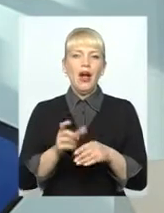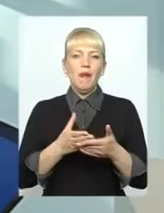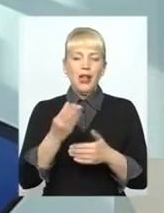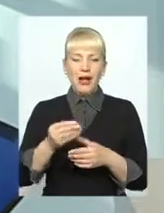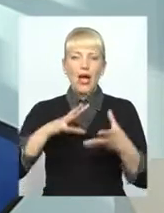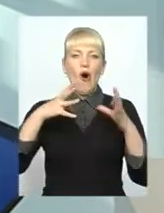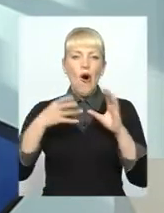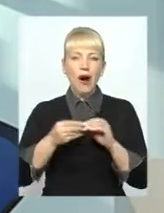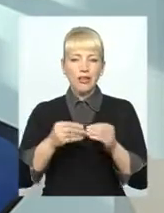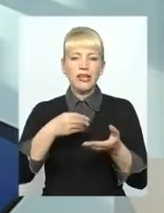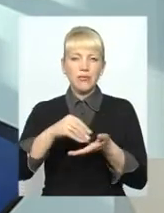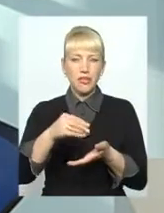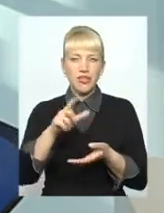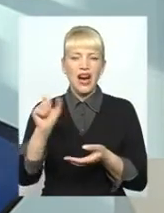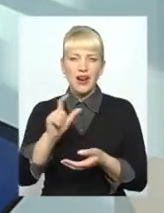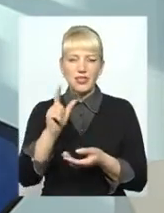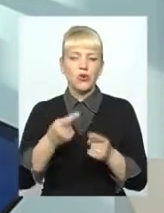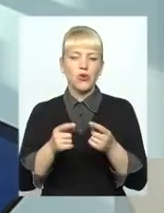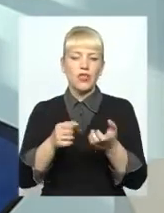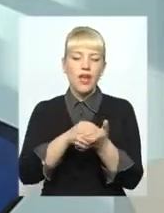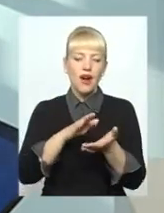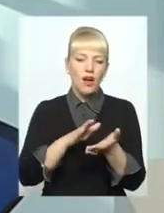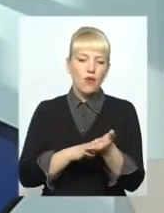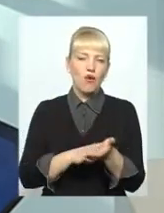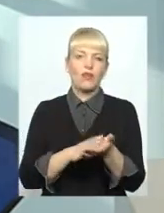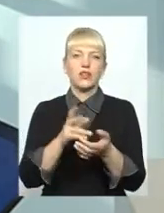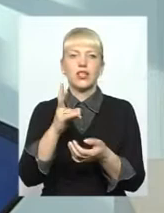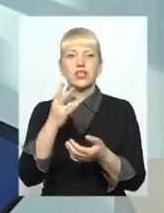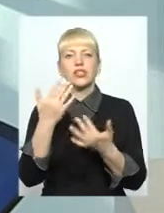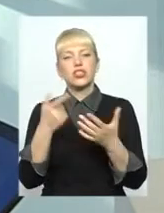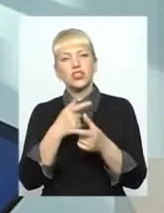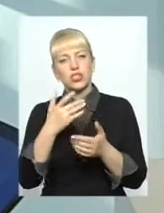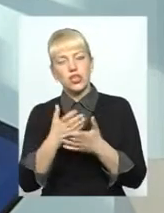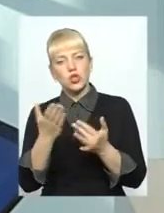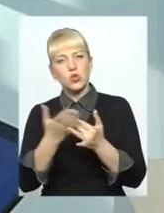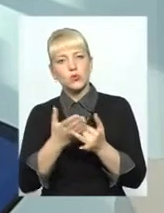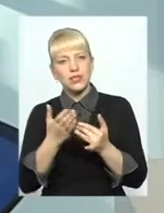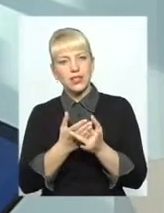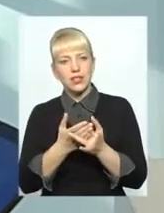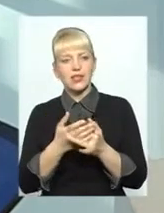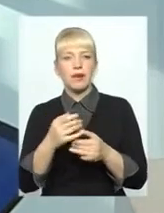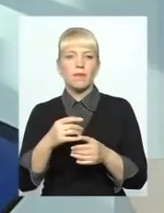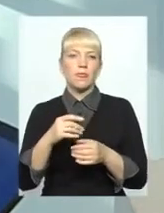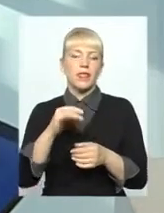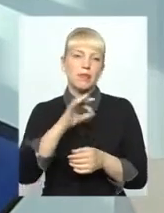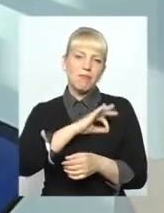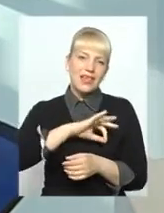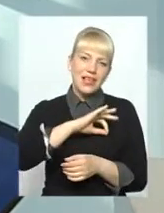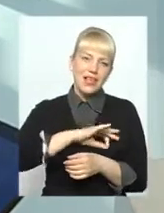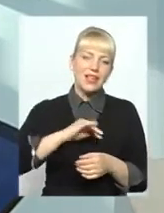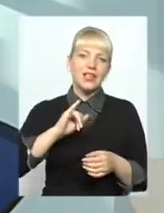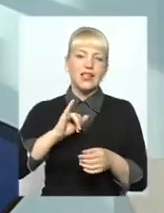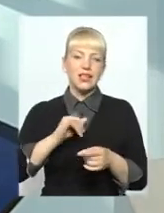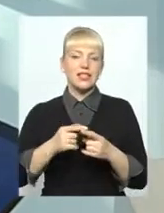газу, раховано, оплочено, призначені пільги та субсидії, і заборгованість на кінець періоду. Тобто,